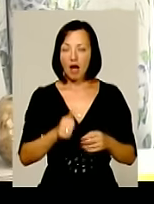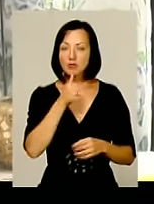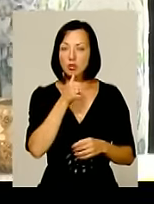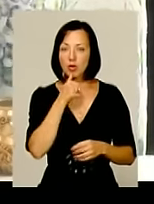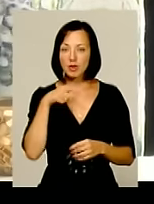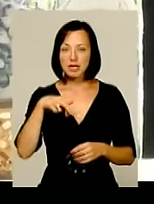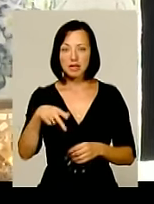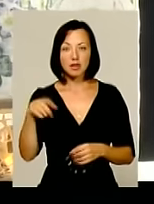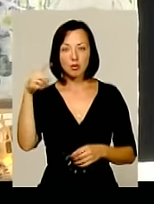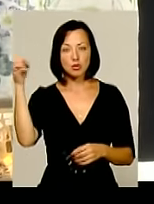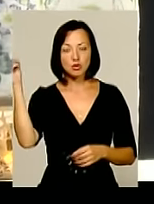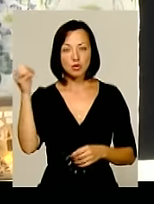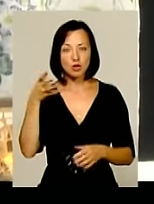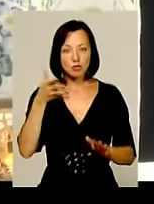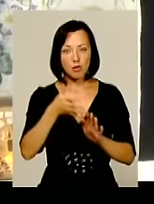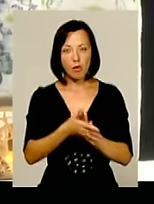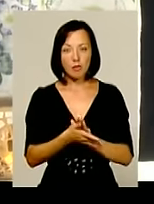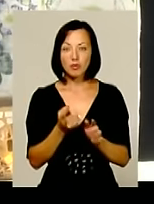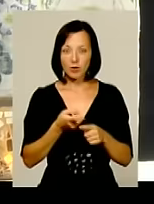промені, а він же ж гарячий.